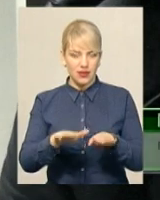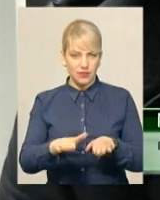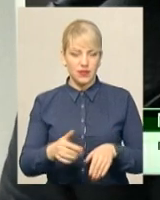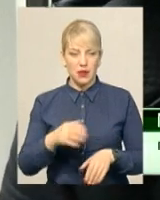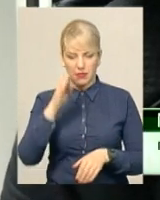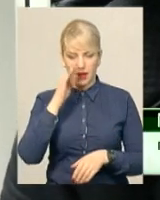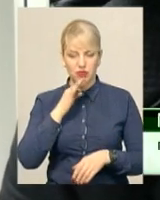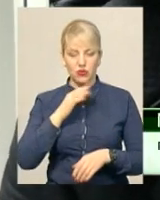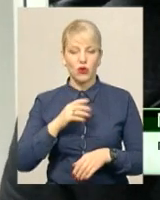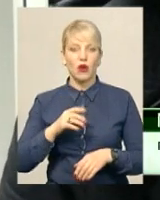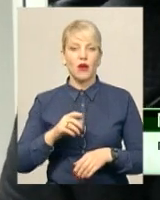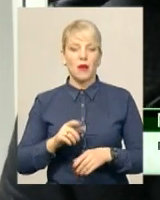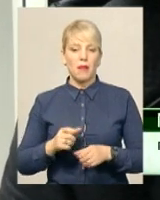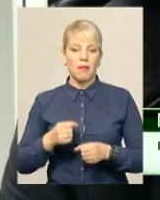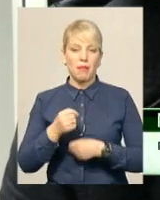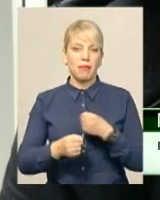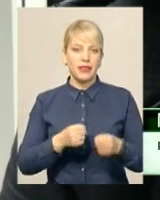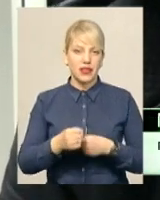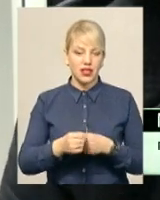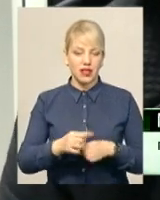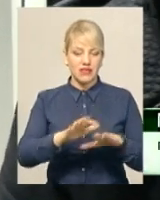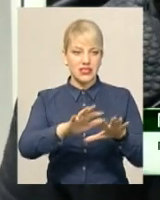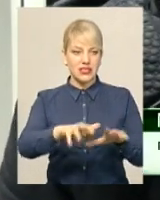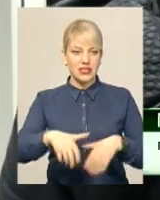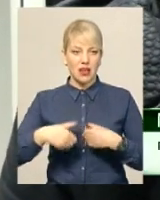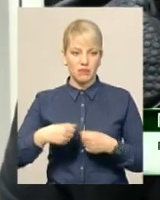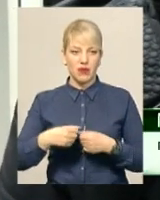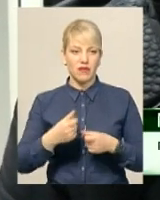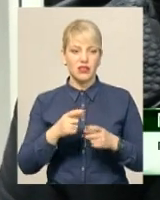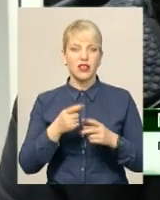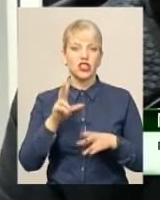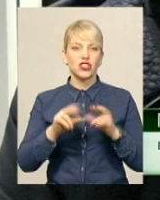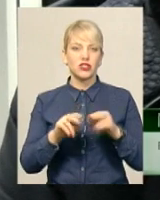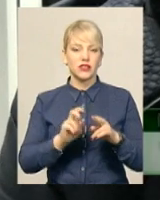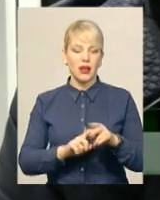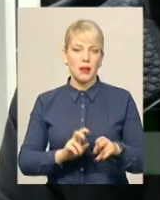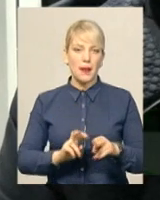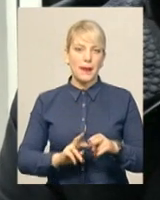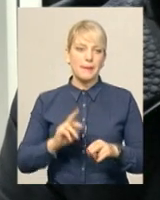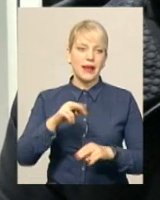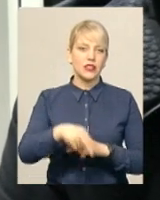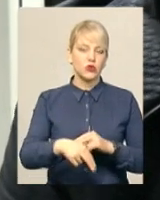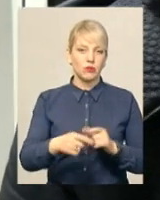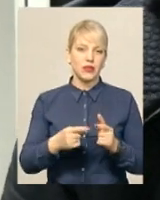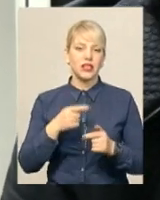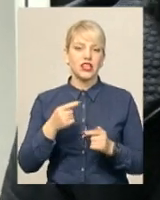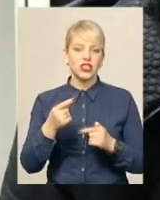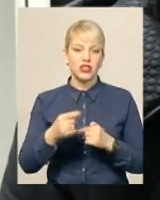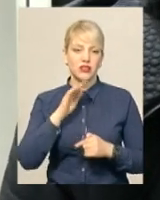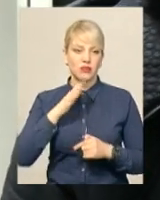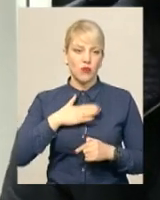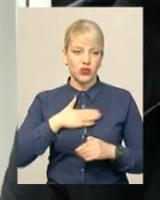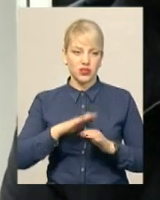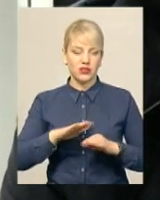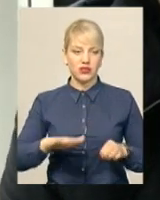забрав. Щитай, що вони переступили через мої діти. От як бути? Переступили